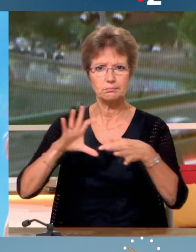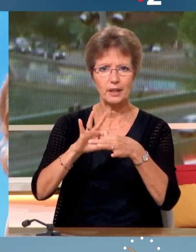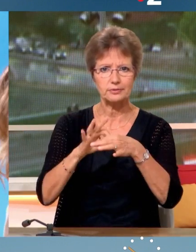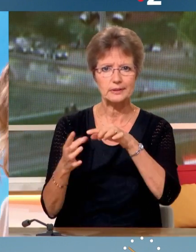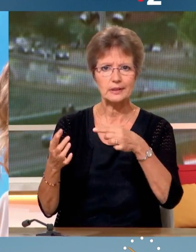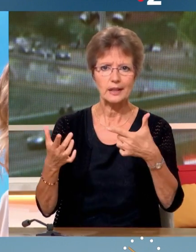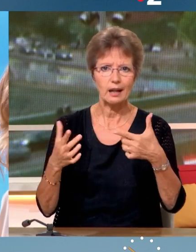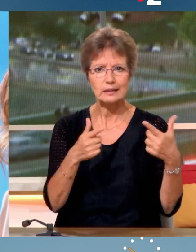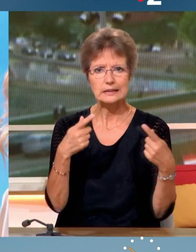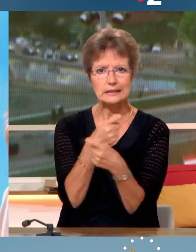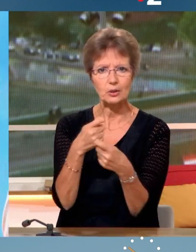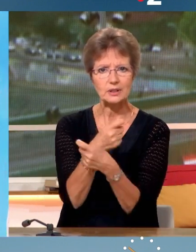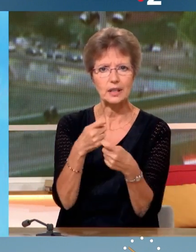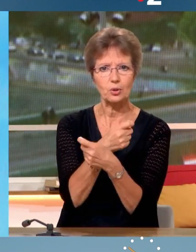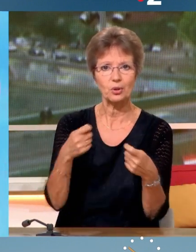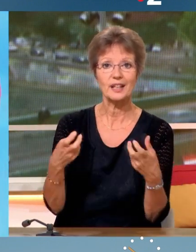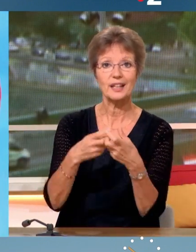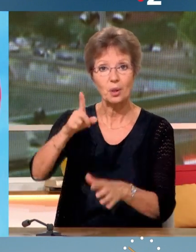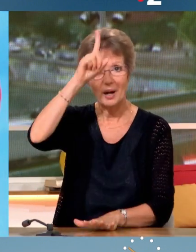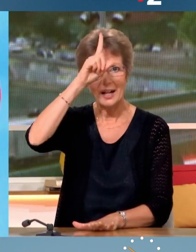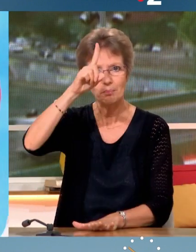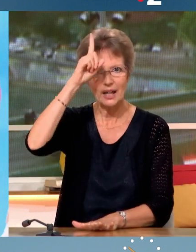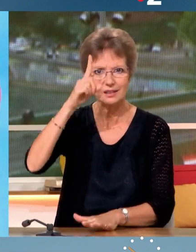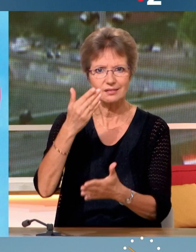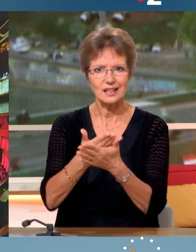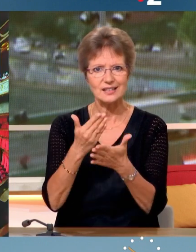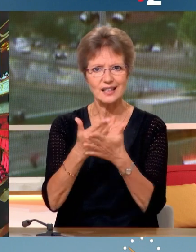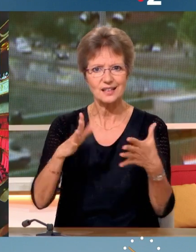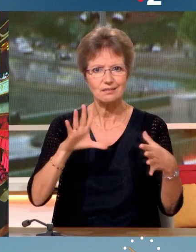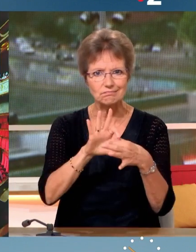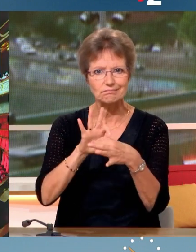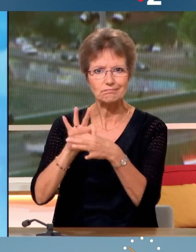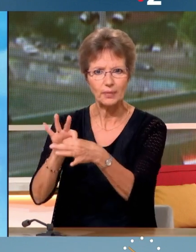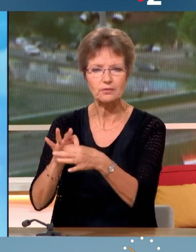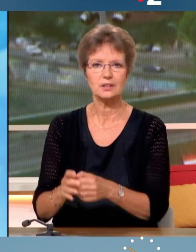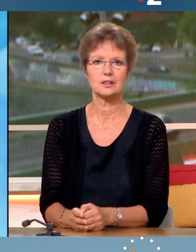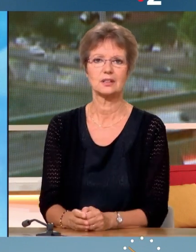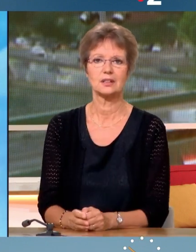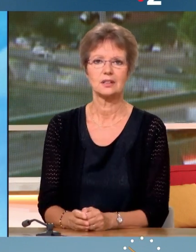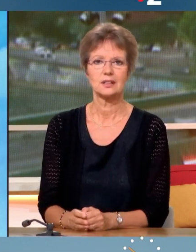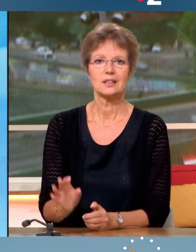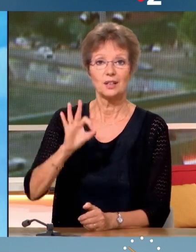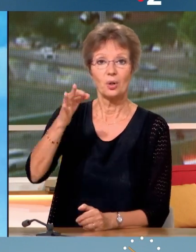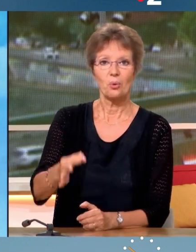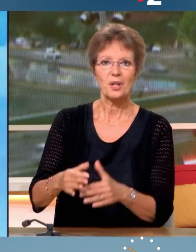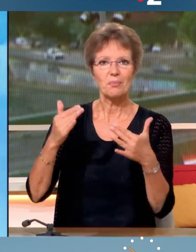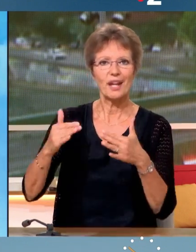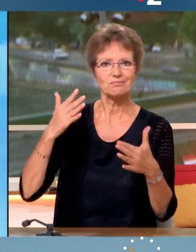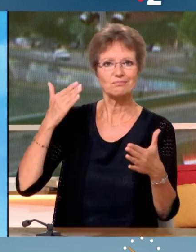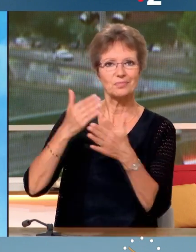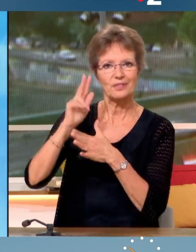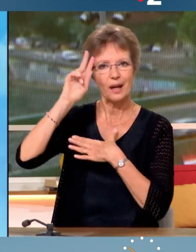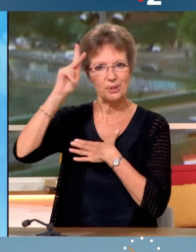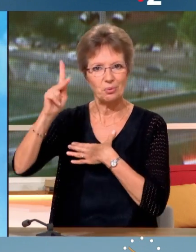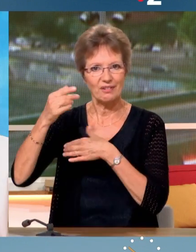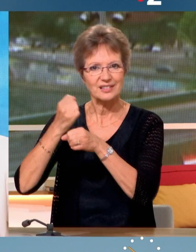'Allemagne. En Allemagne, on voit très bien qu'il y des majorités de coalitions. Alors, ce qui a été expliqué aussi, c'est que ce sont des partis de gouvernement qui ont l'habitude de travailler ensemble. Là,